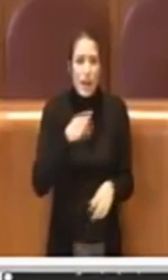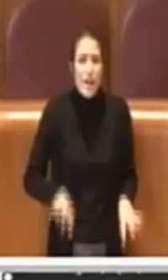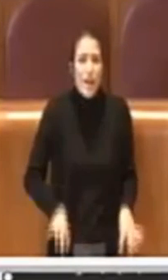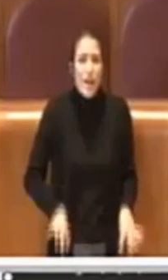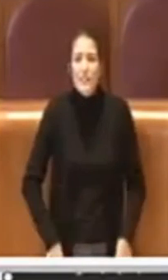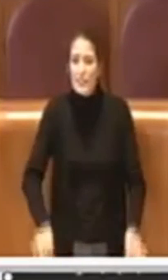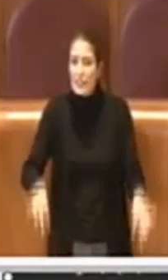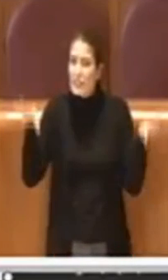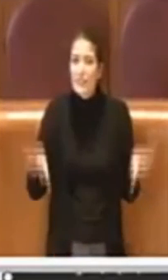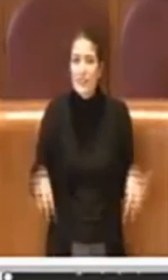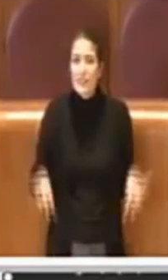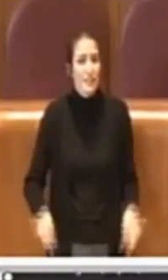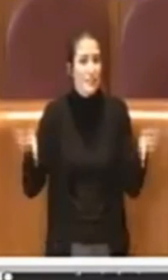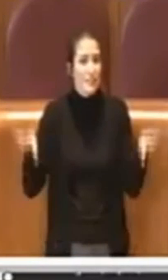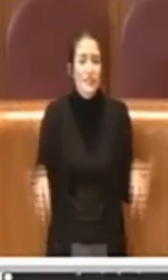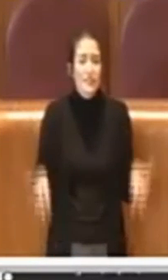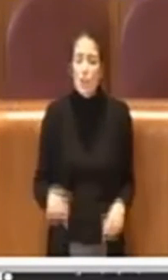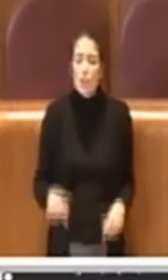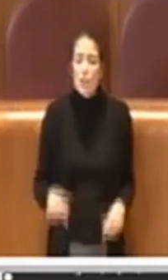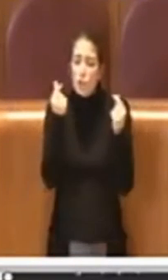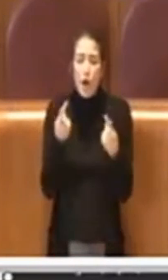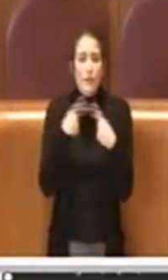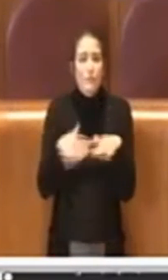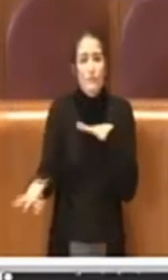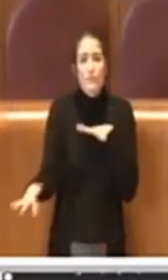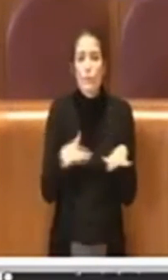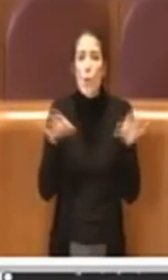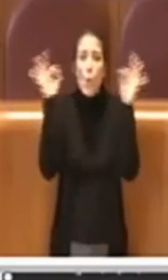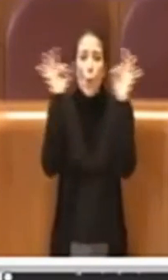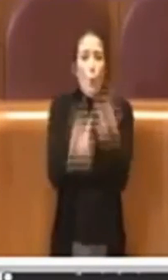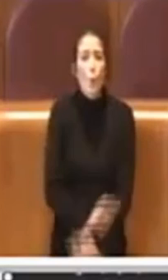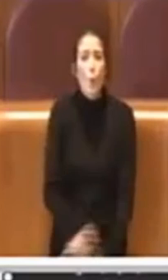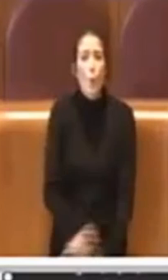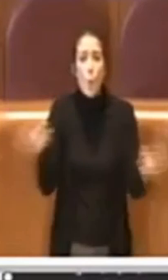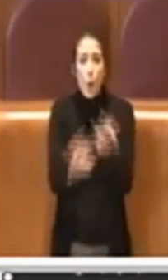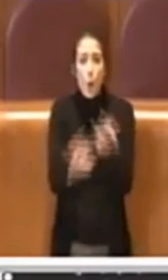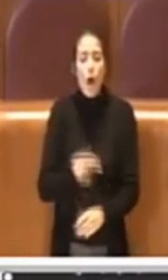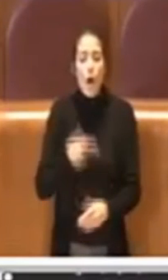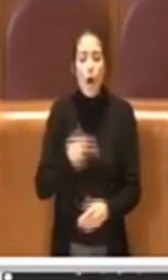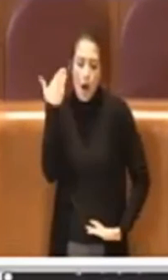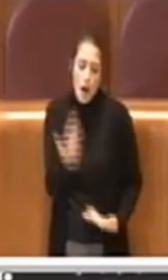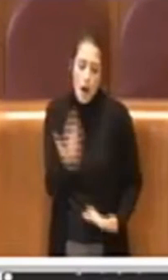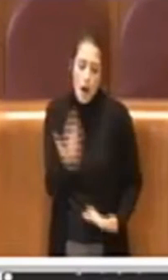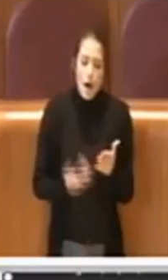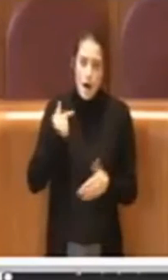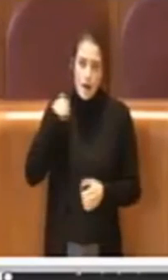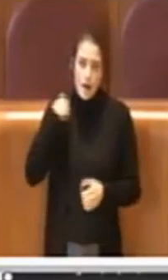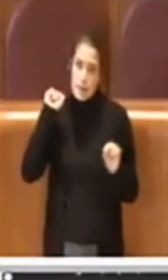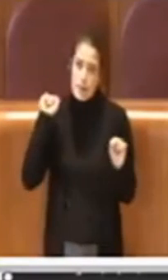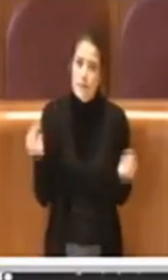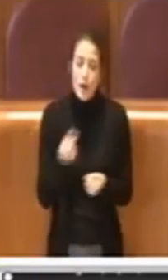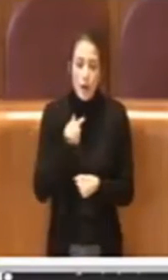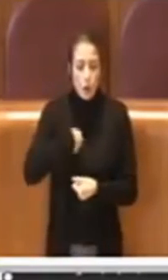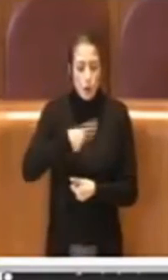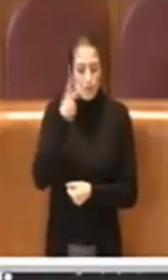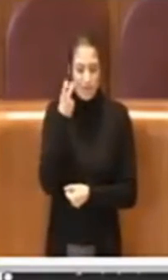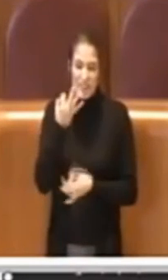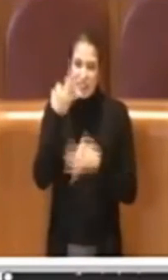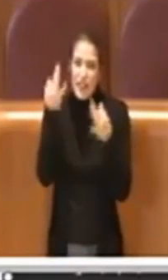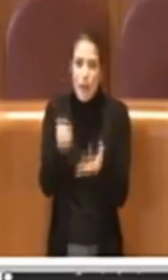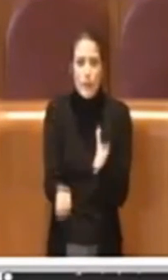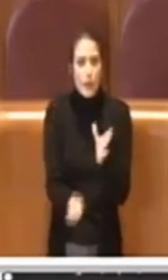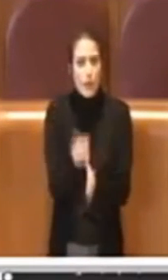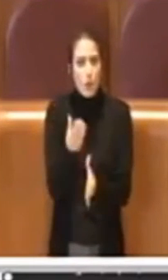soldi per fare nulla e noi man mano nel corso degli anni abbiamo previsto sempre più